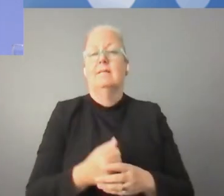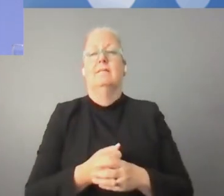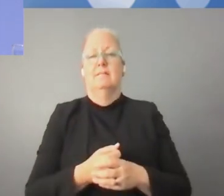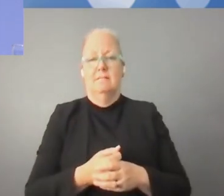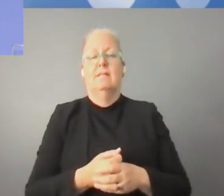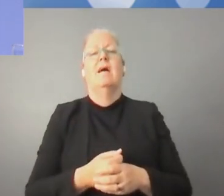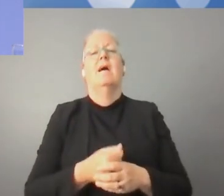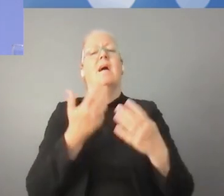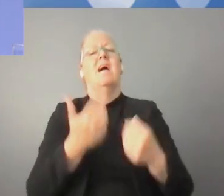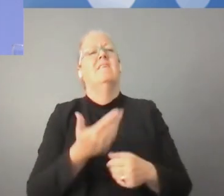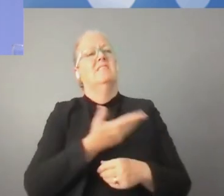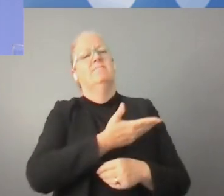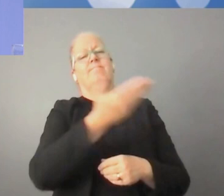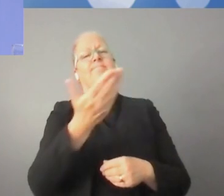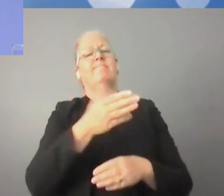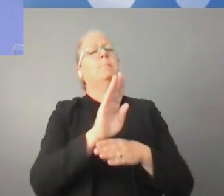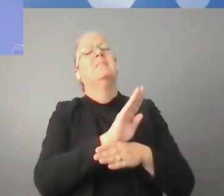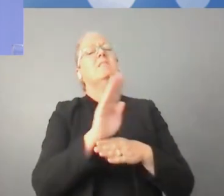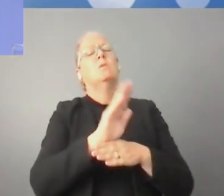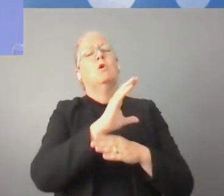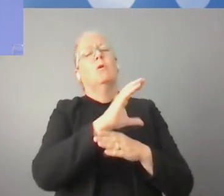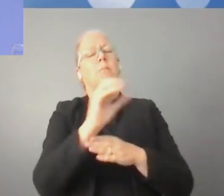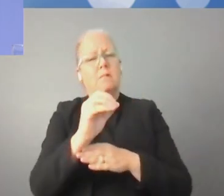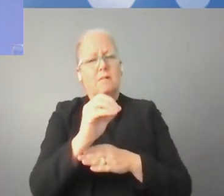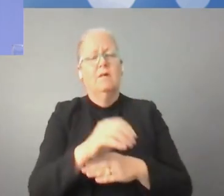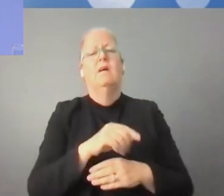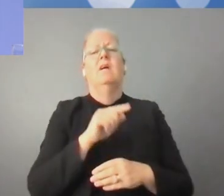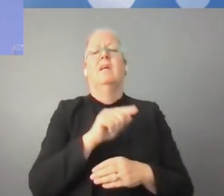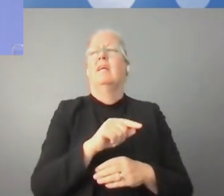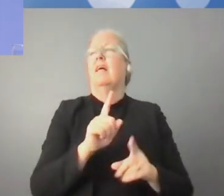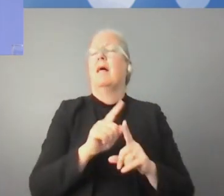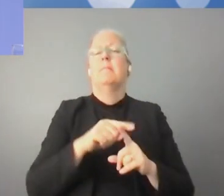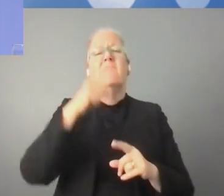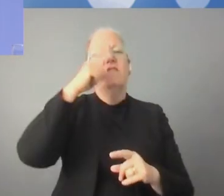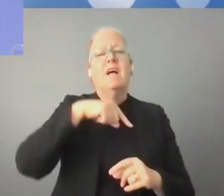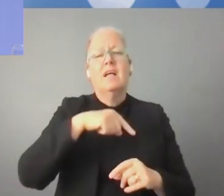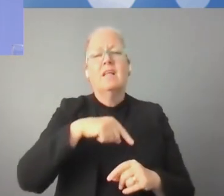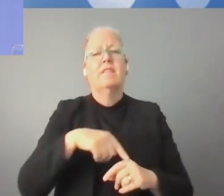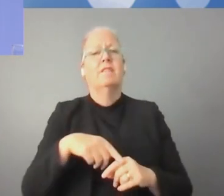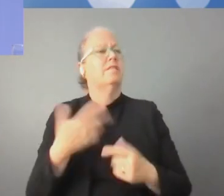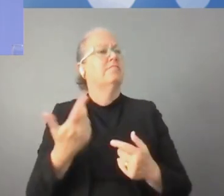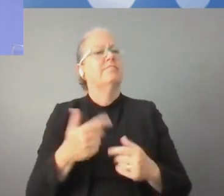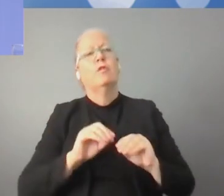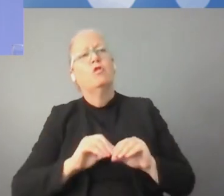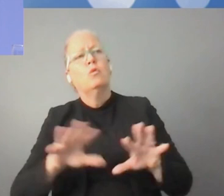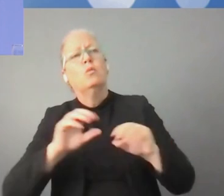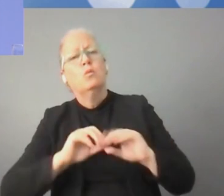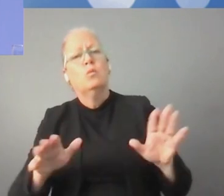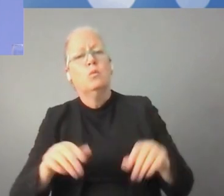ليس الإنترنت هو الذي يصنع الأخبار المدللة. ولكن هي الشركات التي